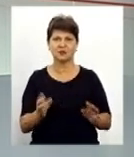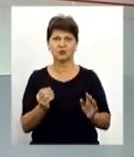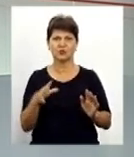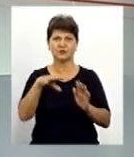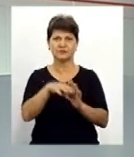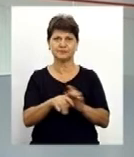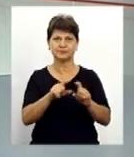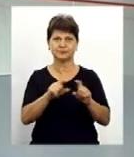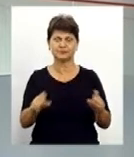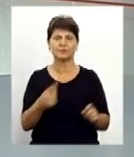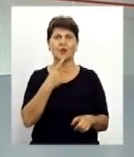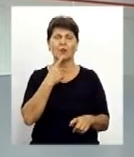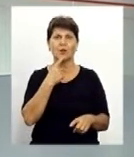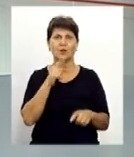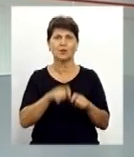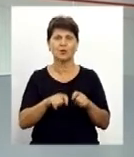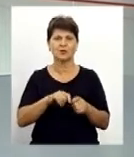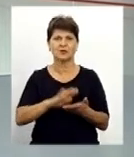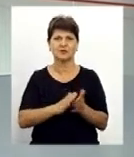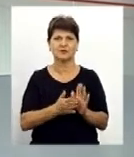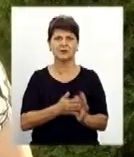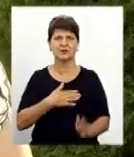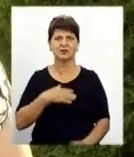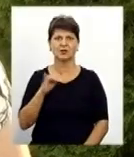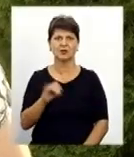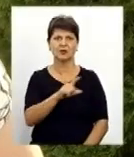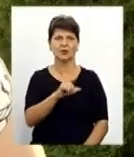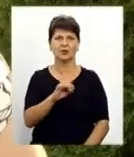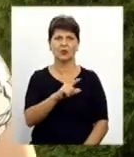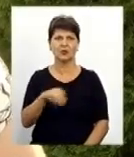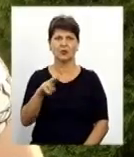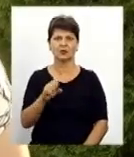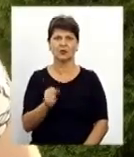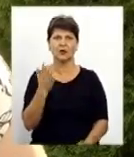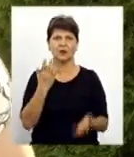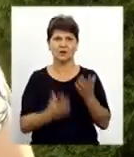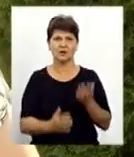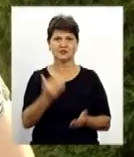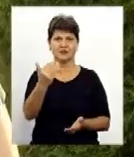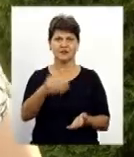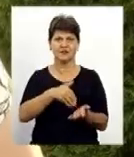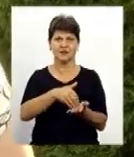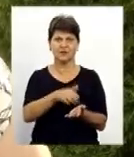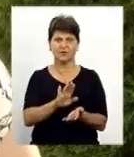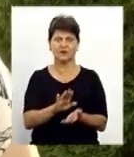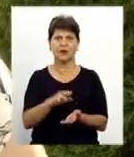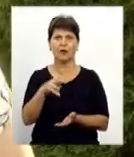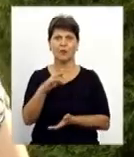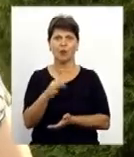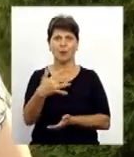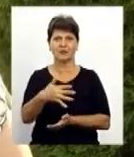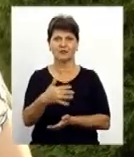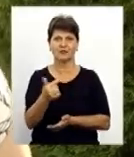ситуації спробувала розібратись Ірина Хоходра. Якщо ви відмовляєтесь здавати по 50 гривень